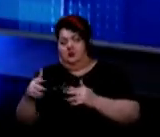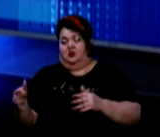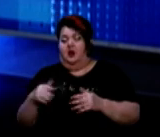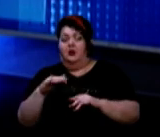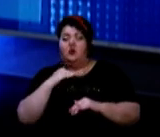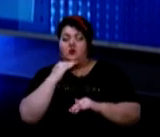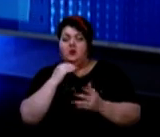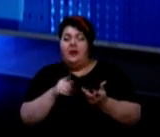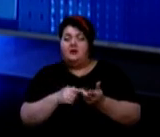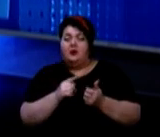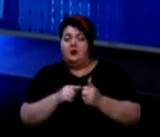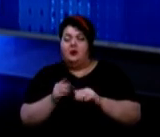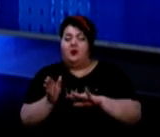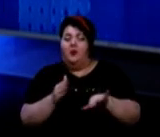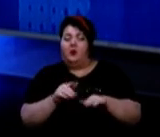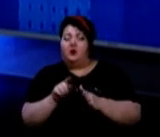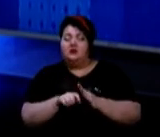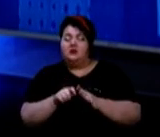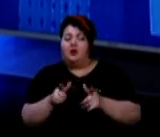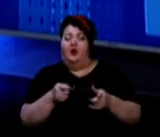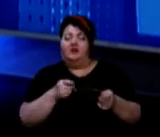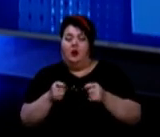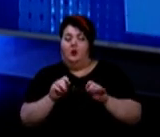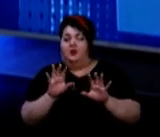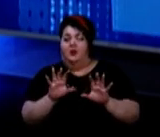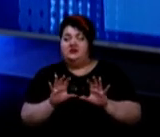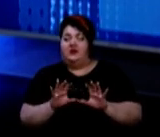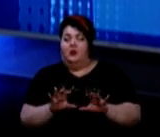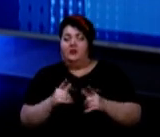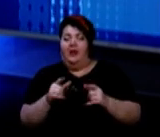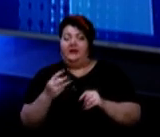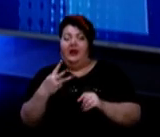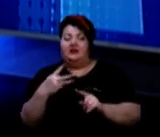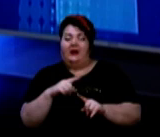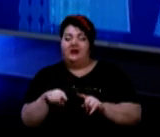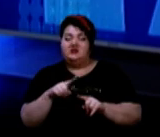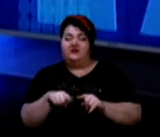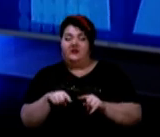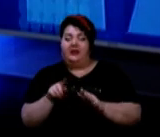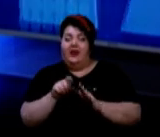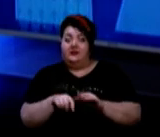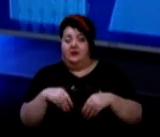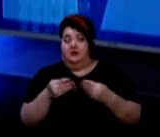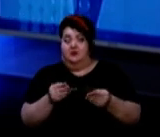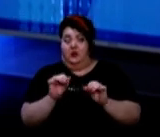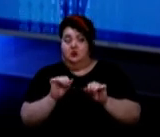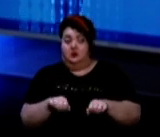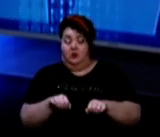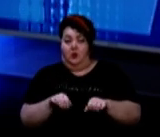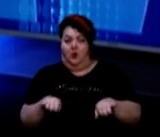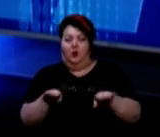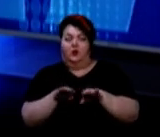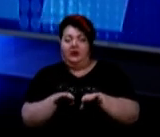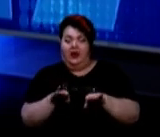також проходить тестувань, знову таки, урегульовано законодавством, де три швидких теста дають змогу на рівні з